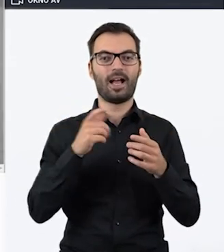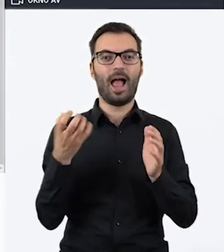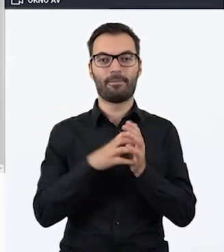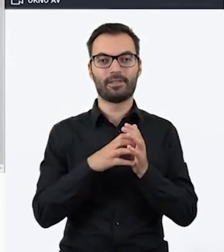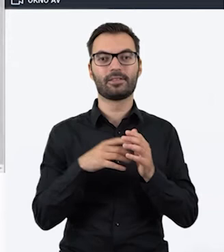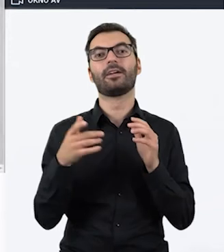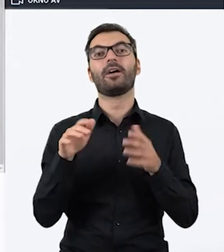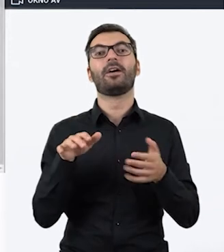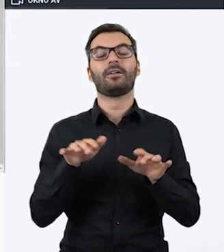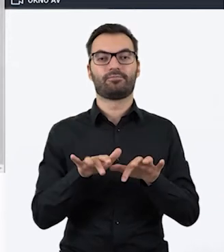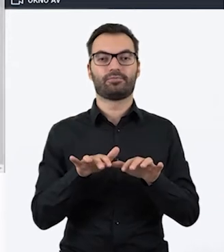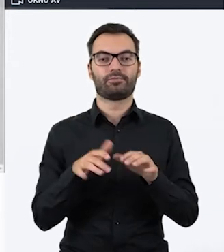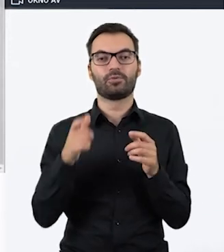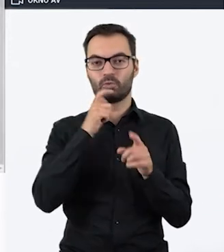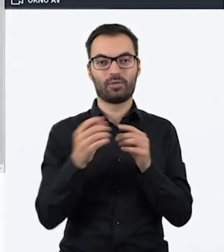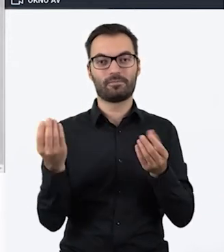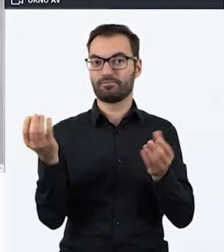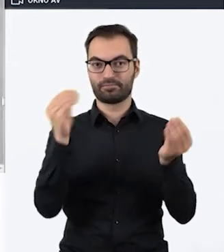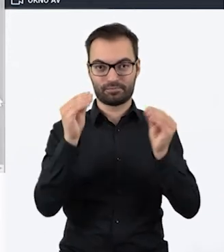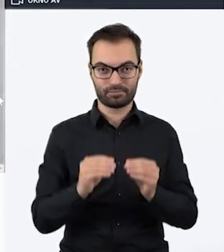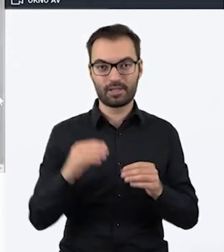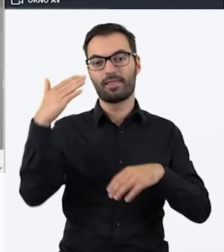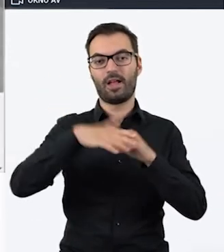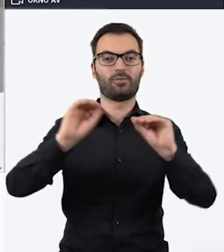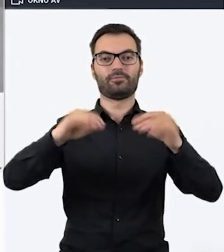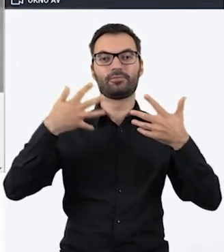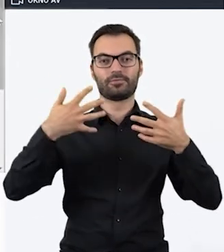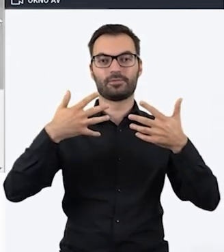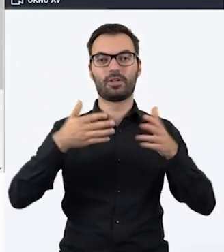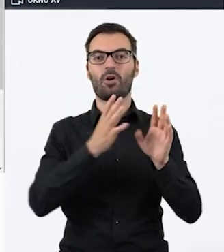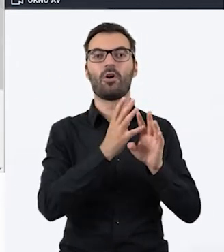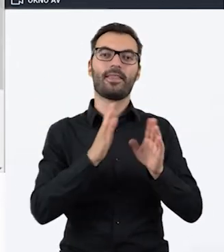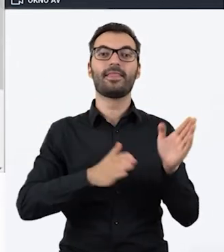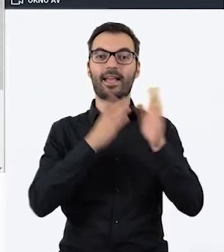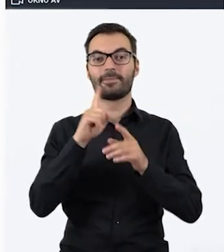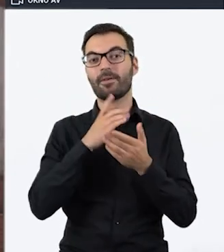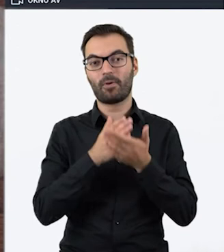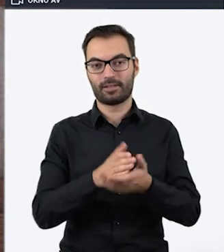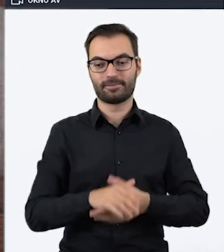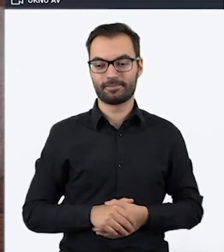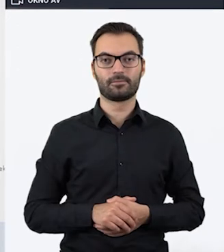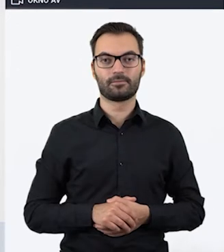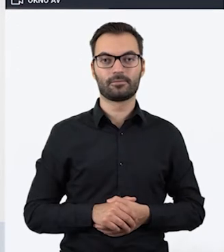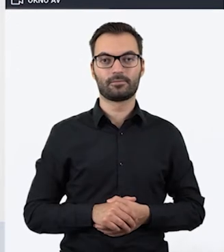aplikacji, wpisują te zebrane słowa i też na końcu wyświetli im się jakaś kolejna wskazówka.